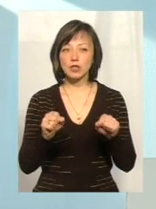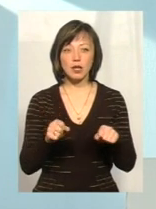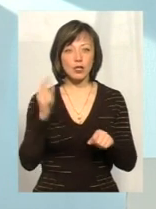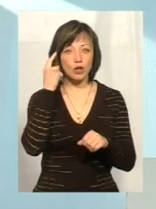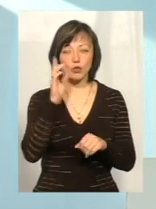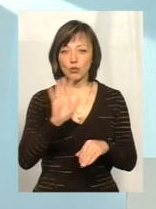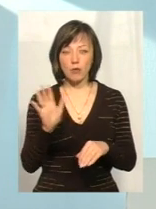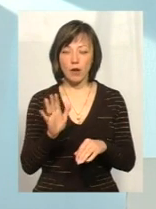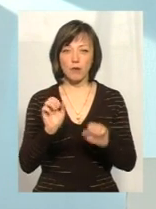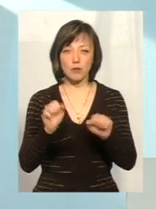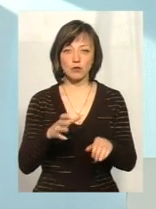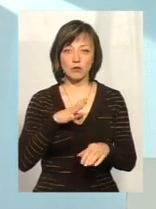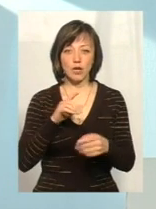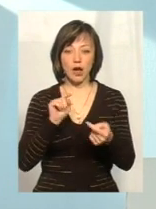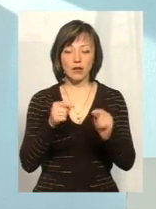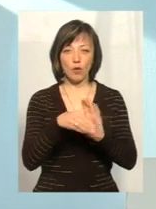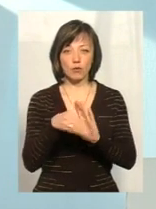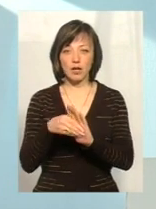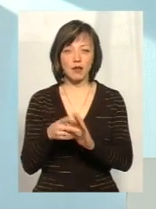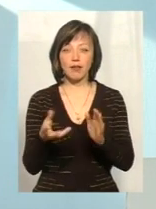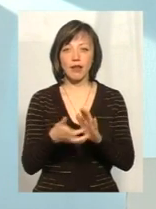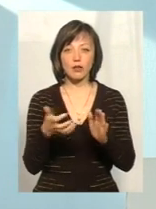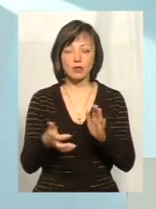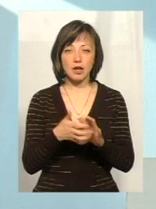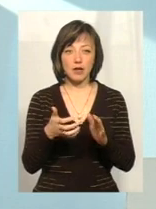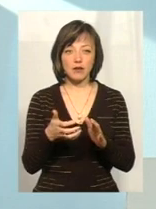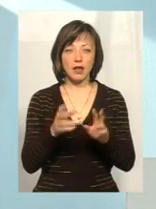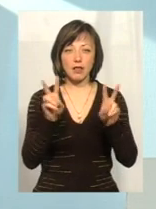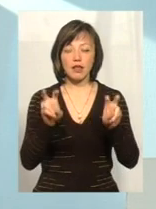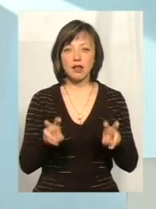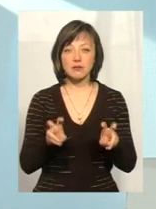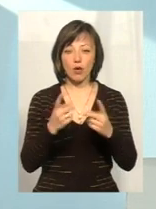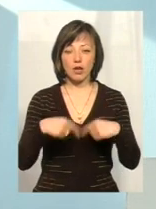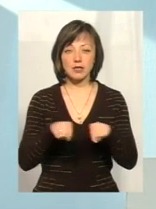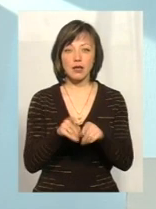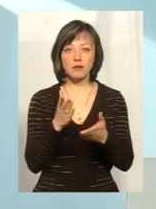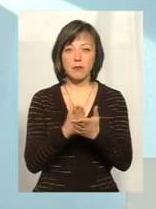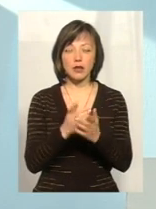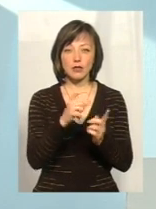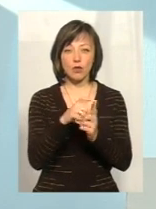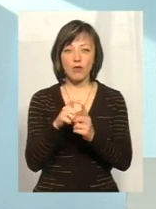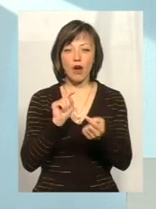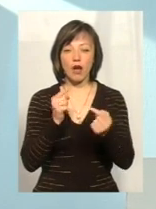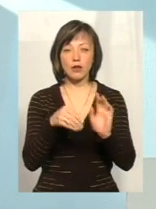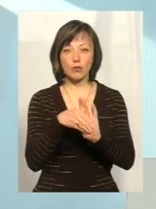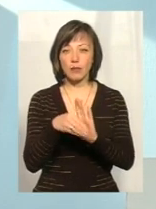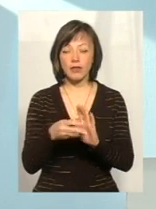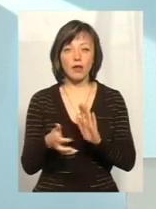і не думала, що вона може бути антикорупціонером, тому що недостатньо назви організації мати слово антикорупційна,